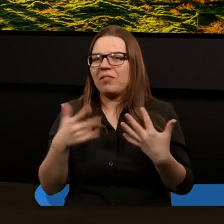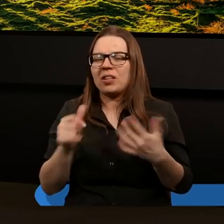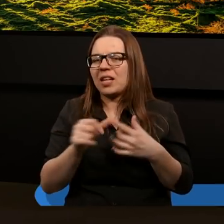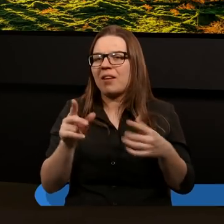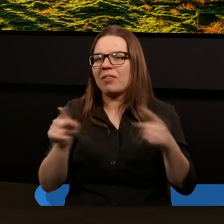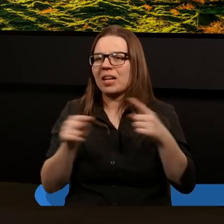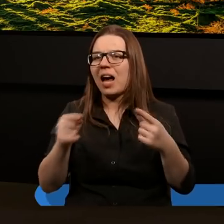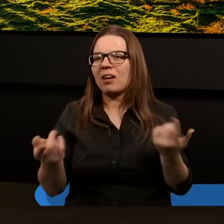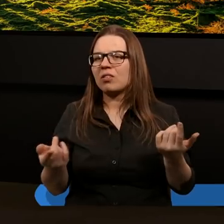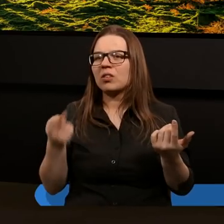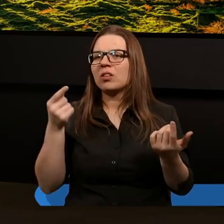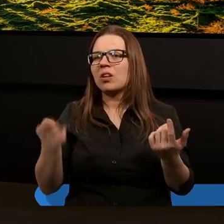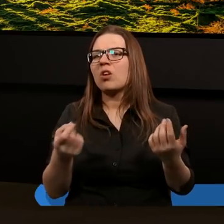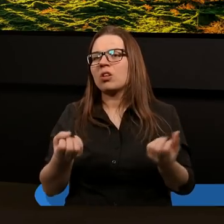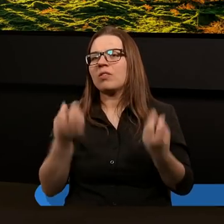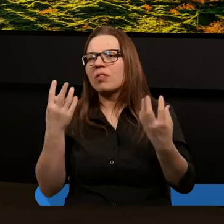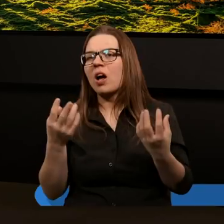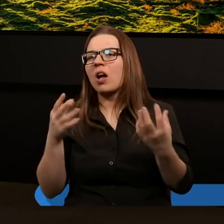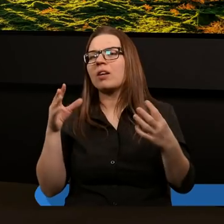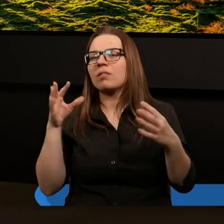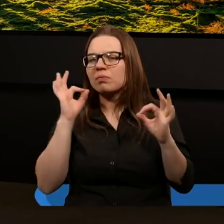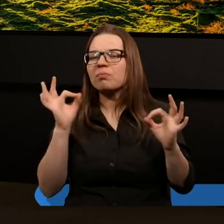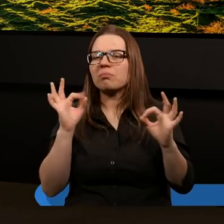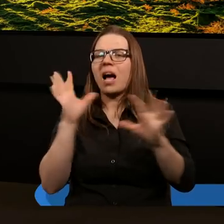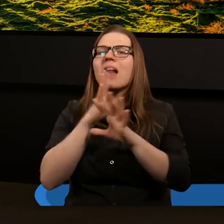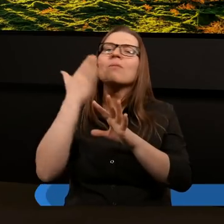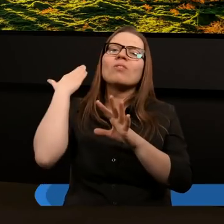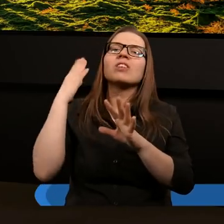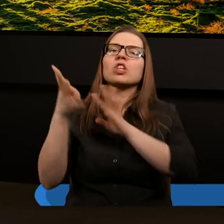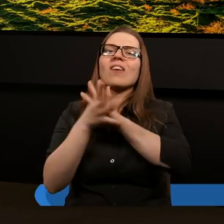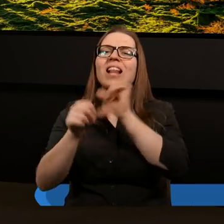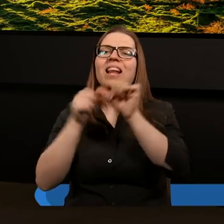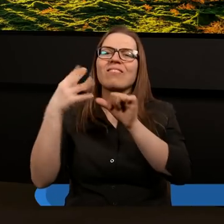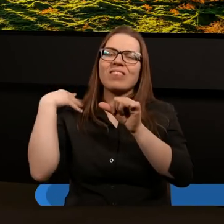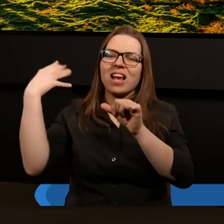te znaki. One tworzą atmosferę XIX wieku.